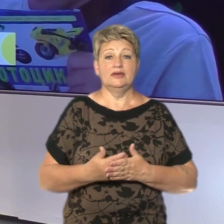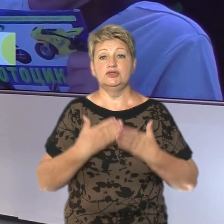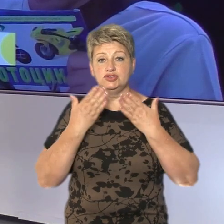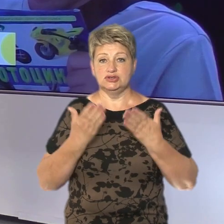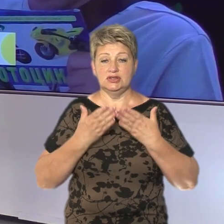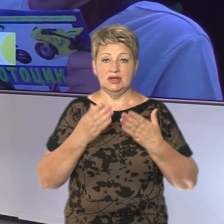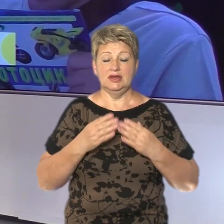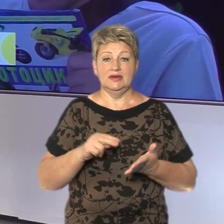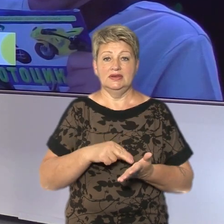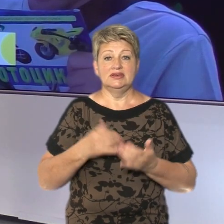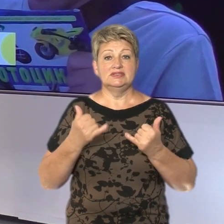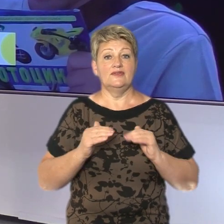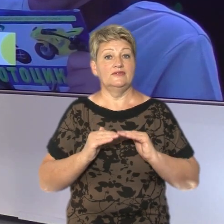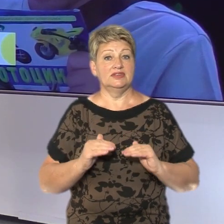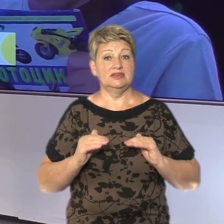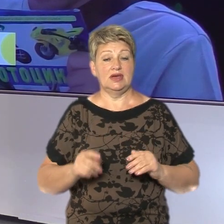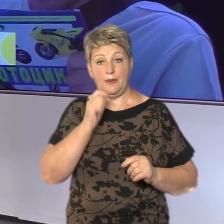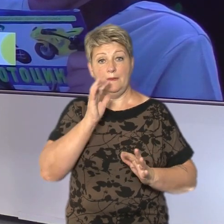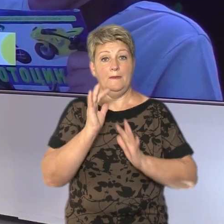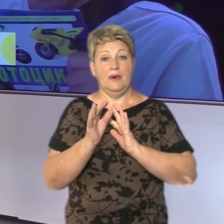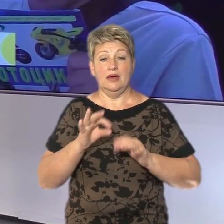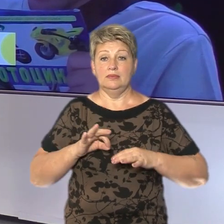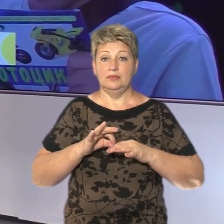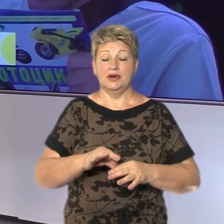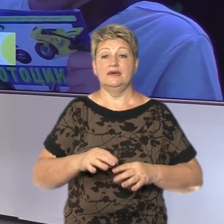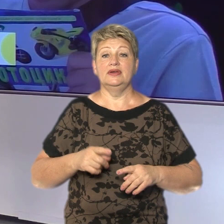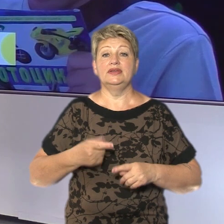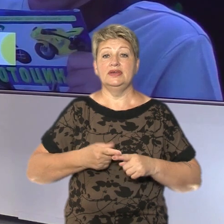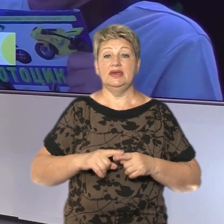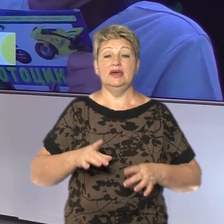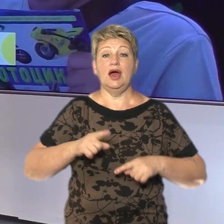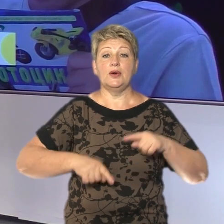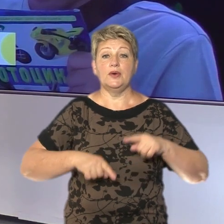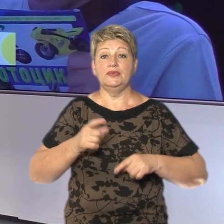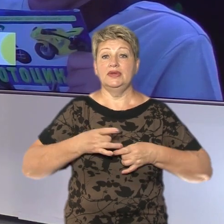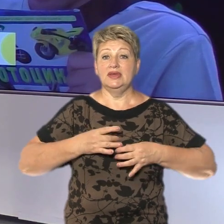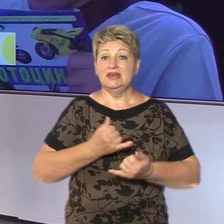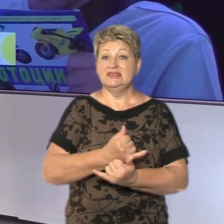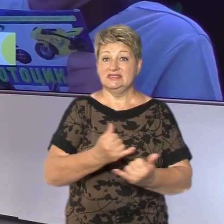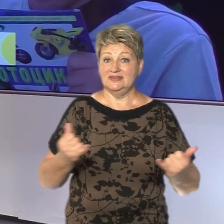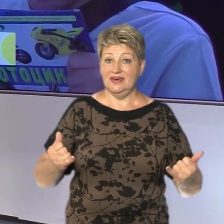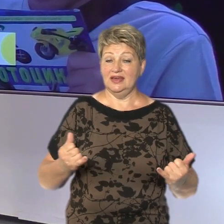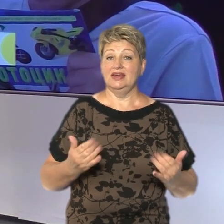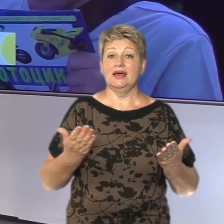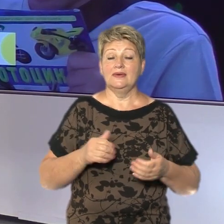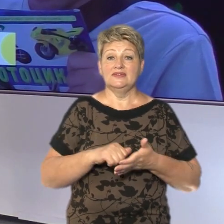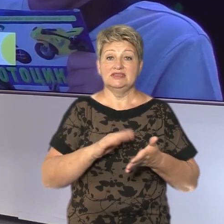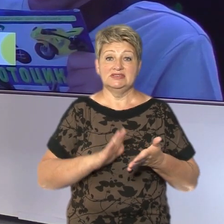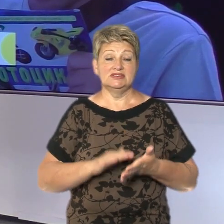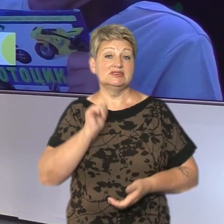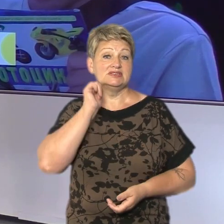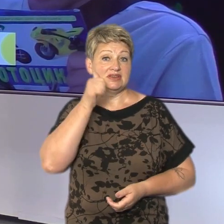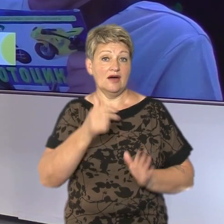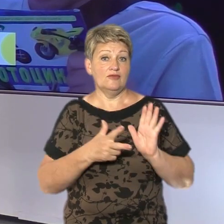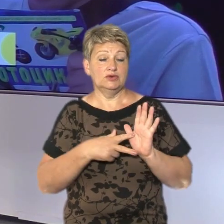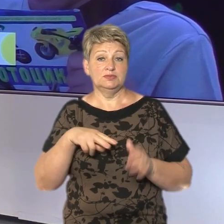дитячому парку сьогодні відбулося родини свято. Його організували міські бібліотеки міста і приурочили до Дня родини, яке відзначають завтра, 8